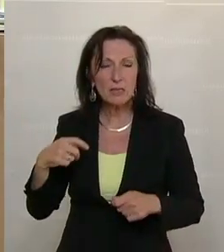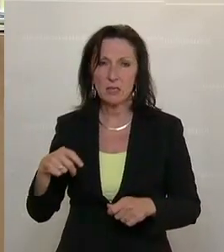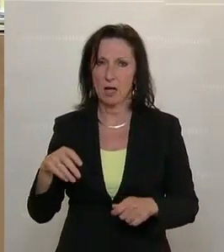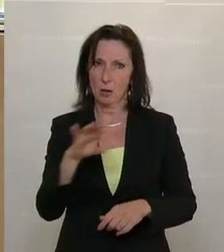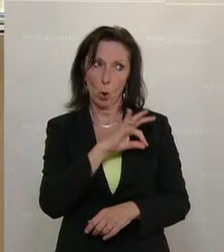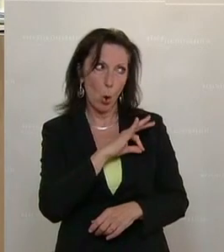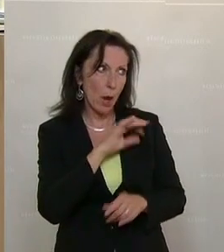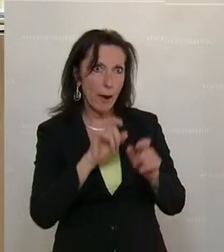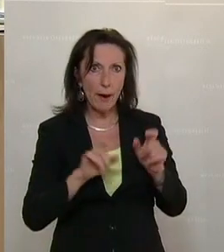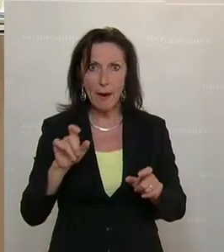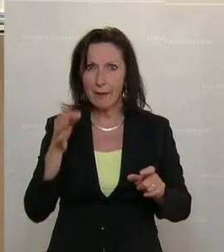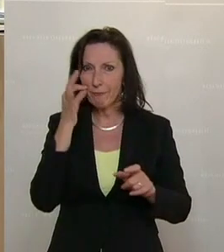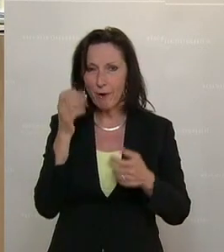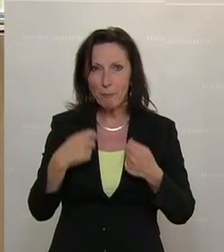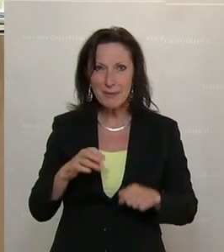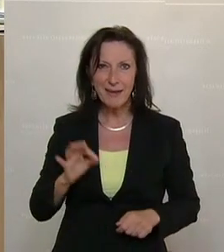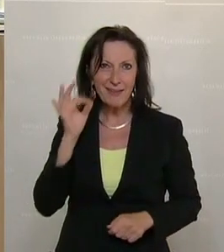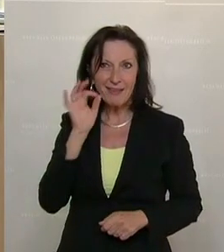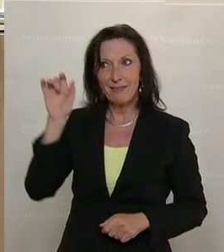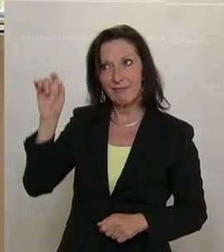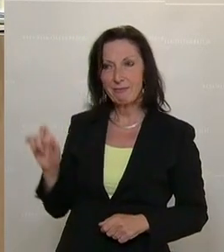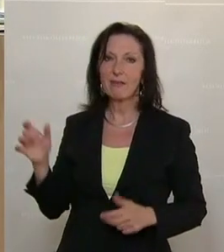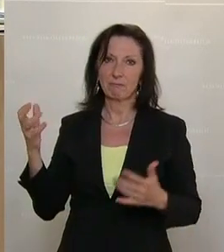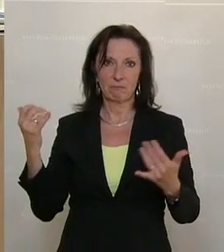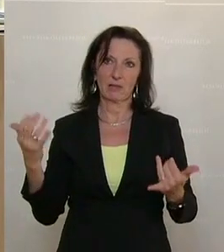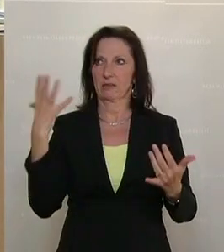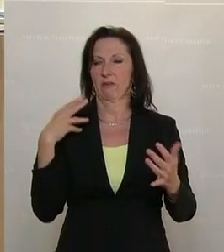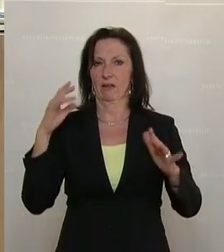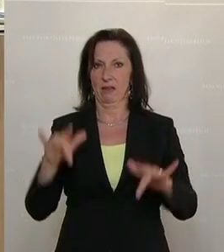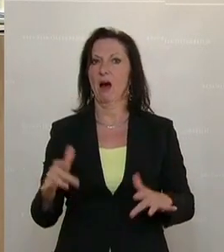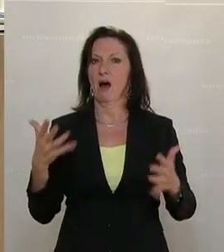formuliere daraufhin ein Fazit. Das sei neu und gut, betont Wolfgang Zanger von der FPÖ.